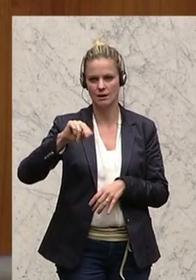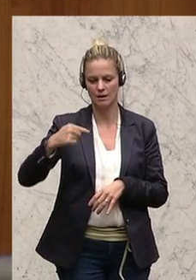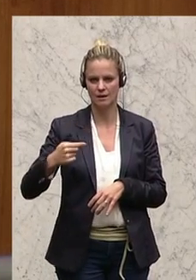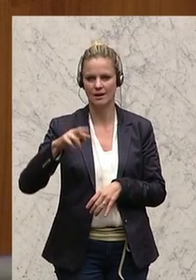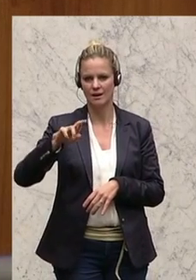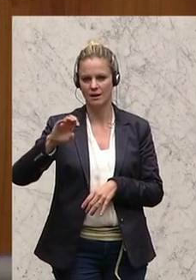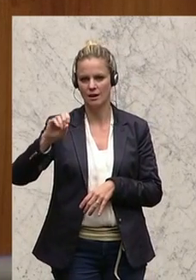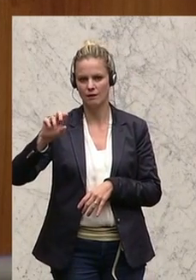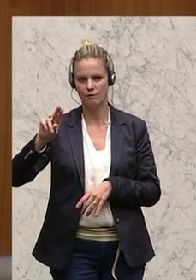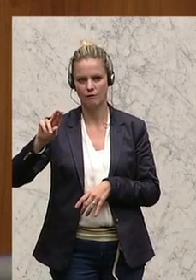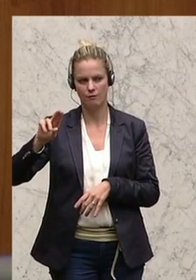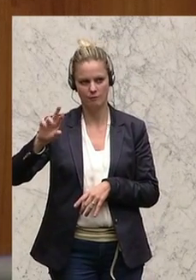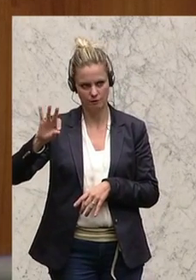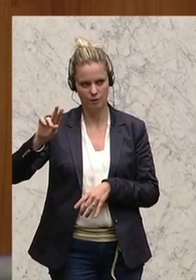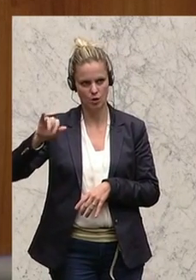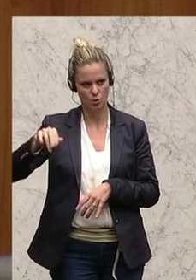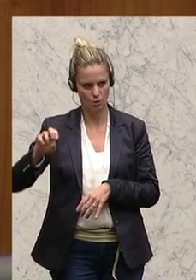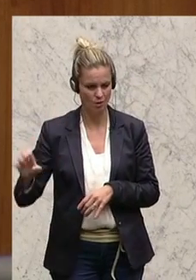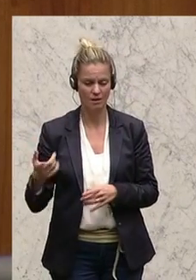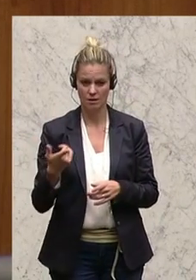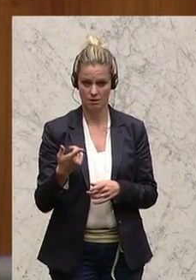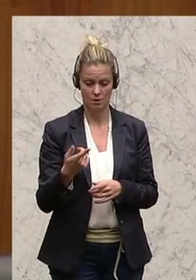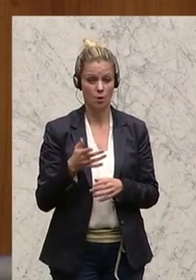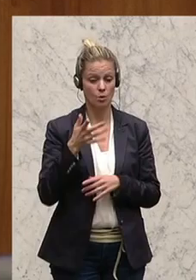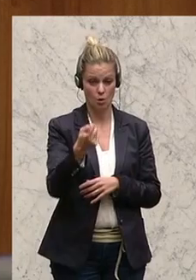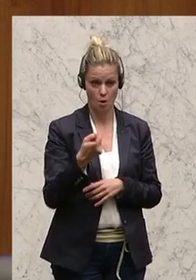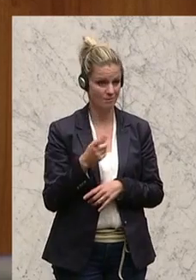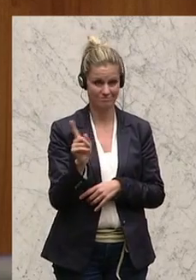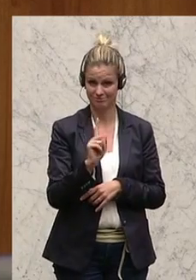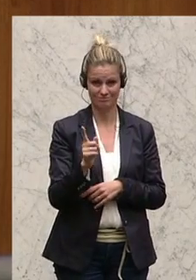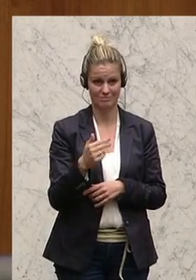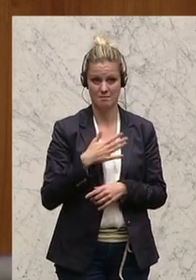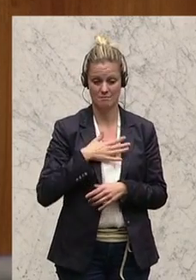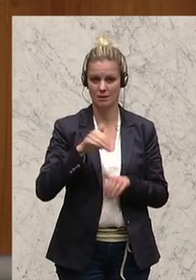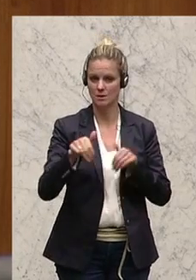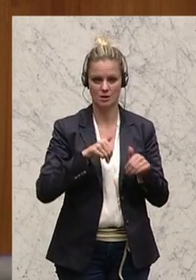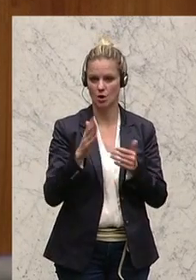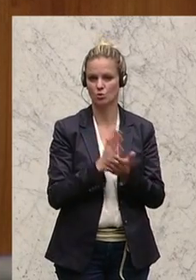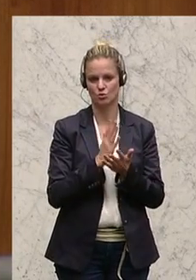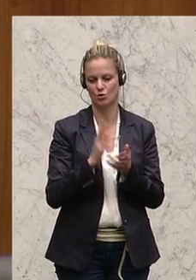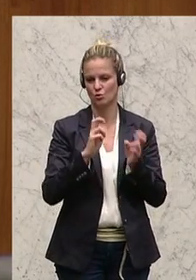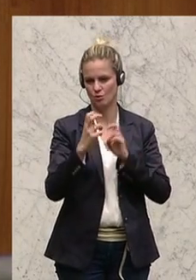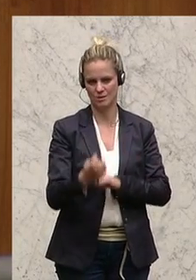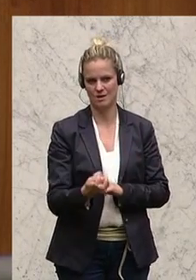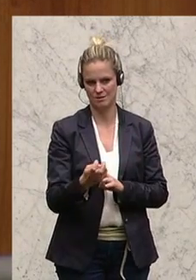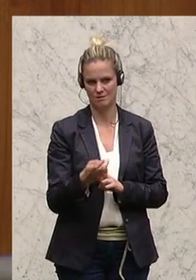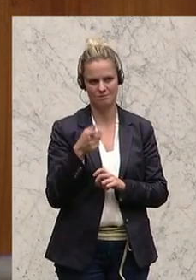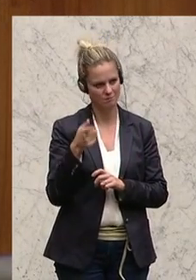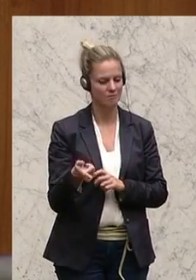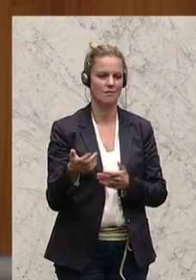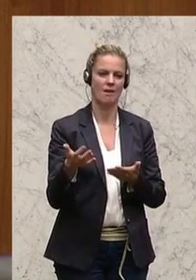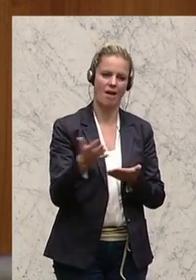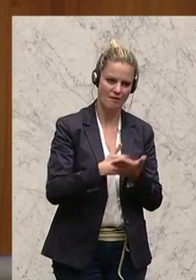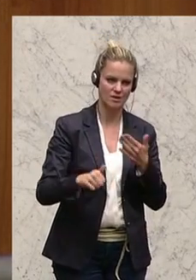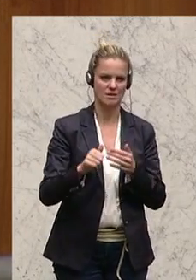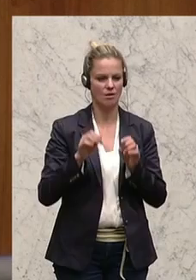Und ich sage, wenn wir wollen, dass alle anderen diese Methodik anwenden, um die Ausgaben auf ihre Effizienz und Wirksamkeit zu überprüfen,